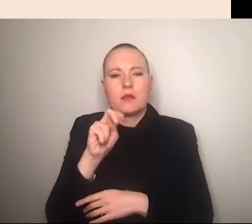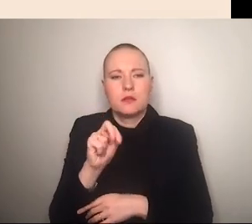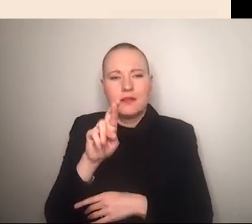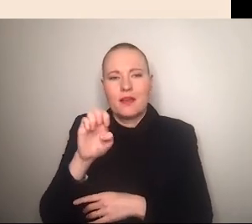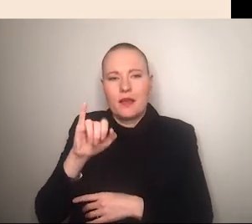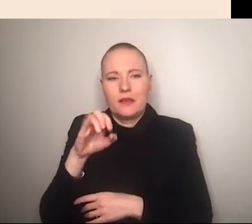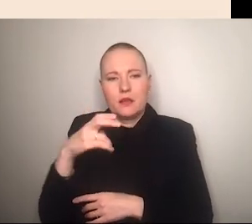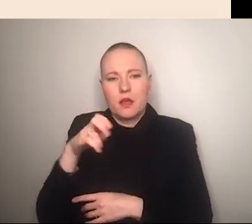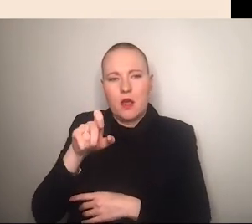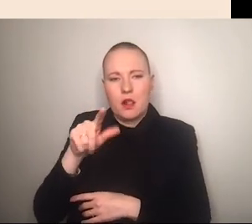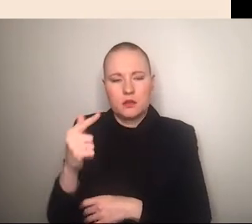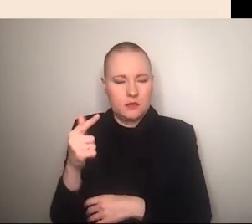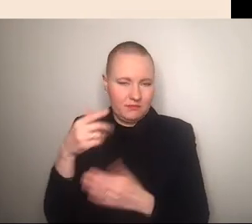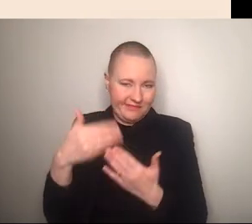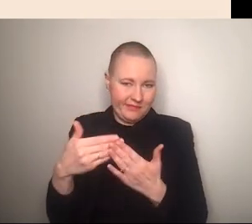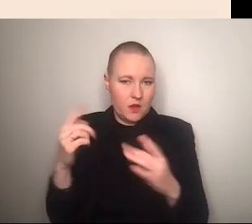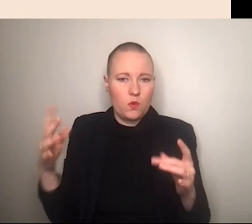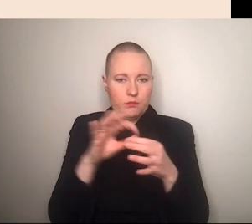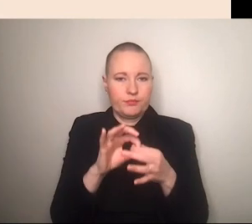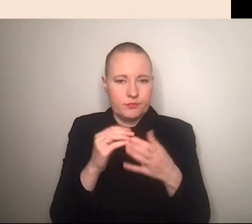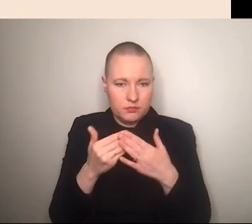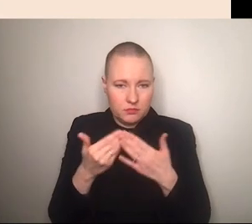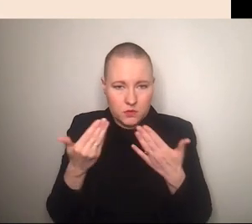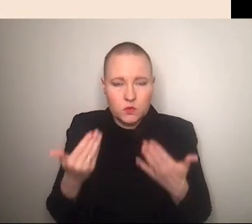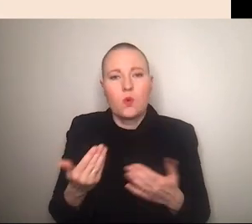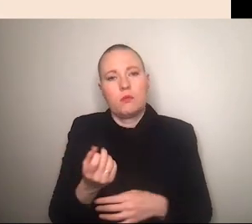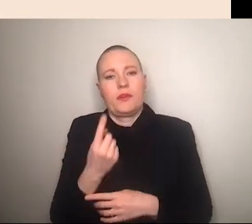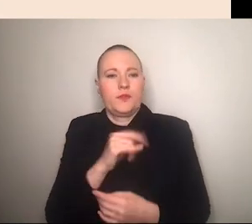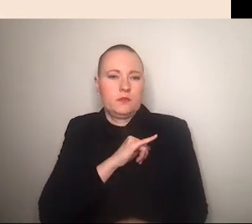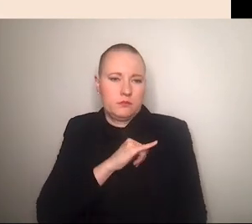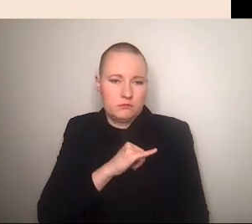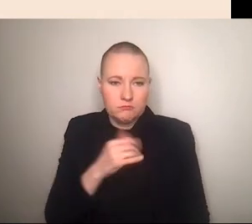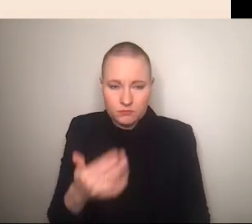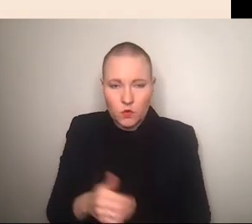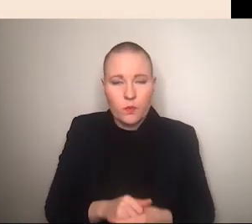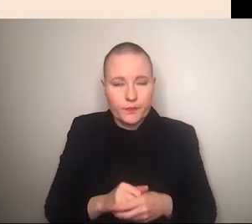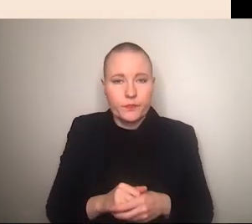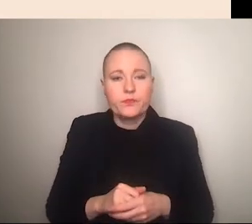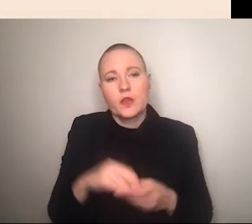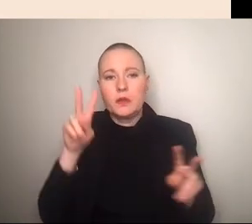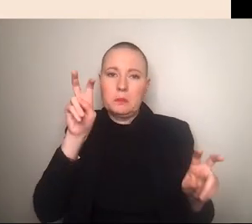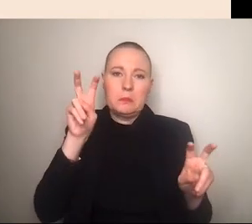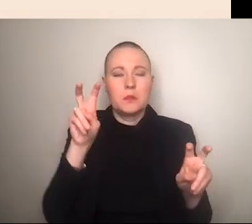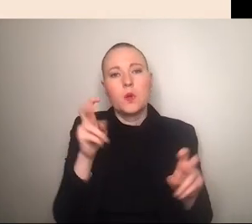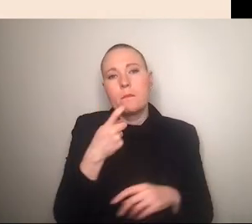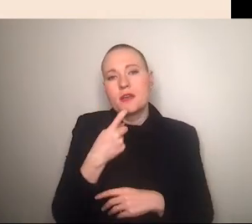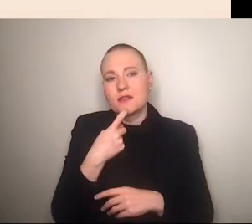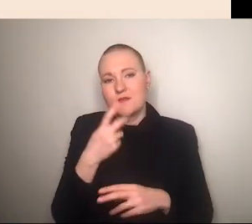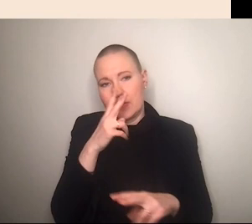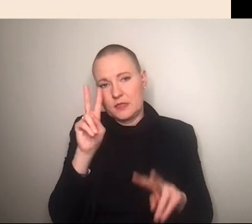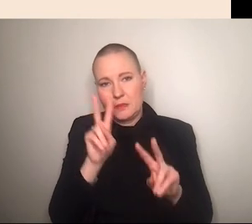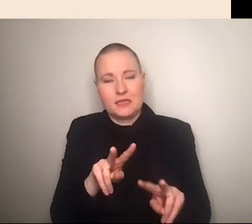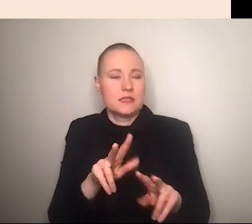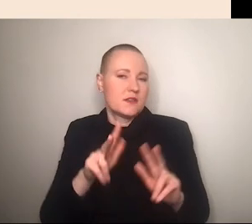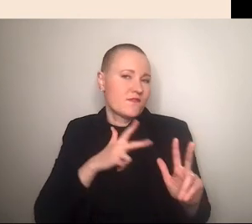zentrale rolle einnimmt und die wo eben sozusagen ja diese vermeintliche objektive expertise suggeriert wird